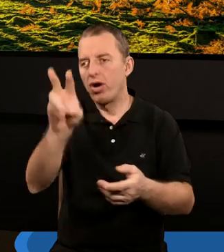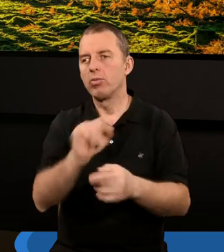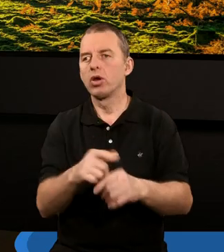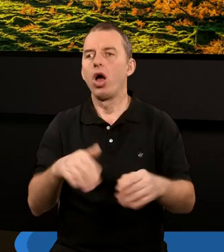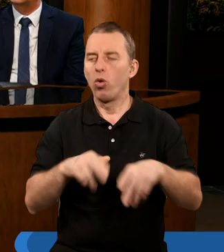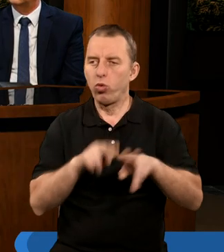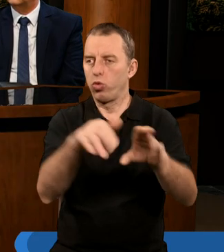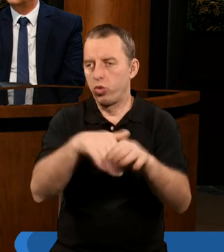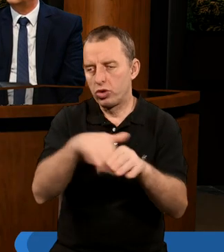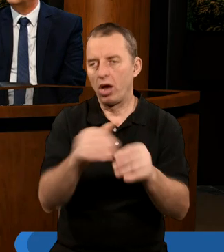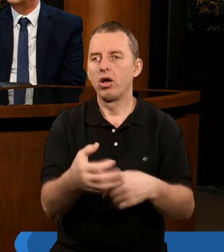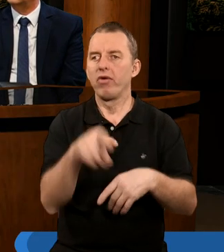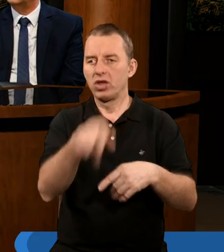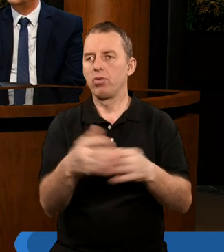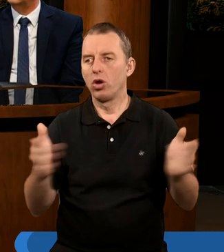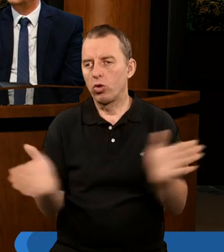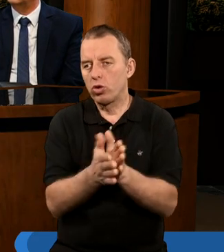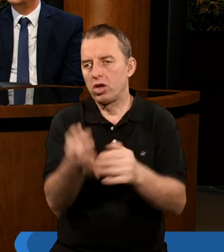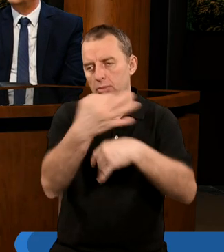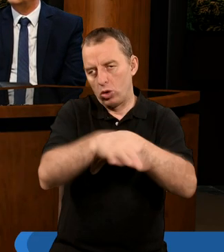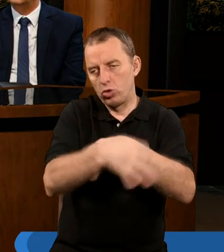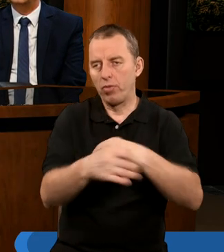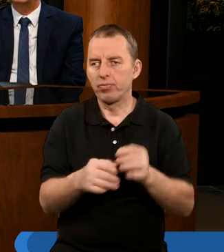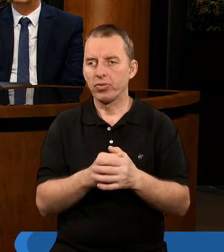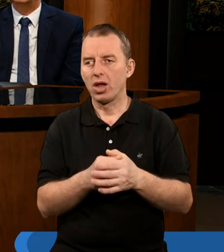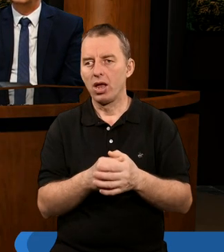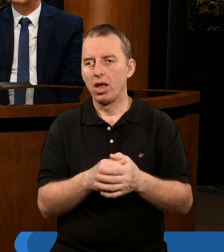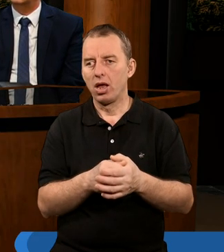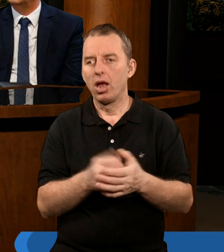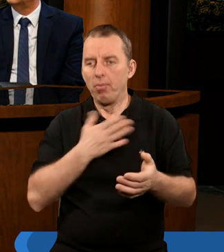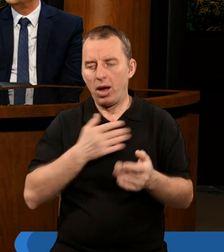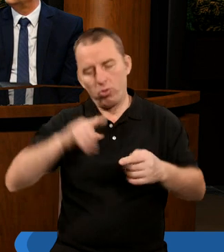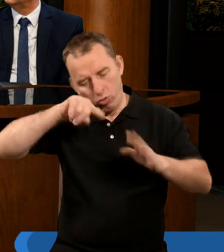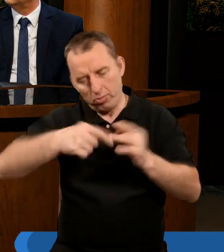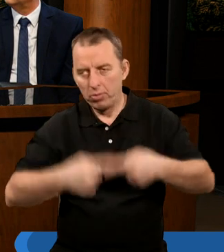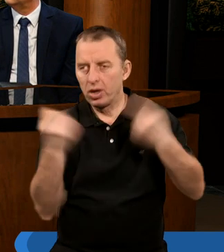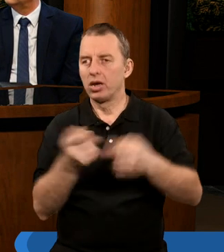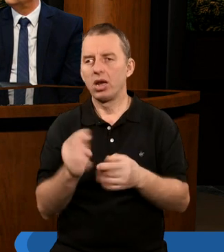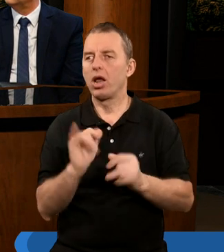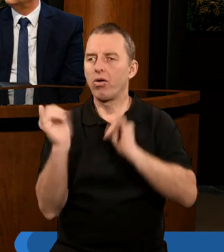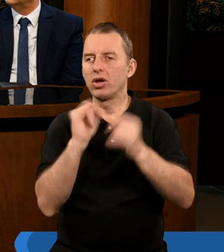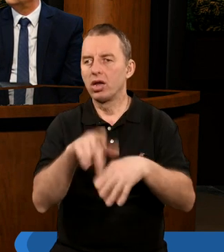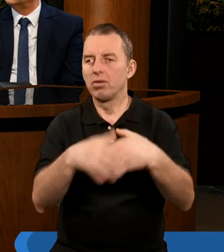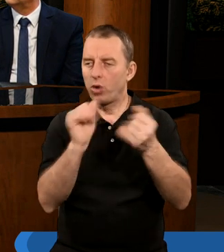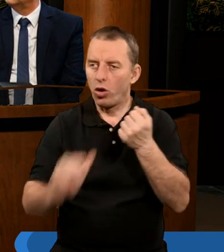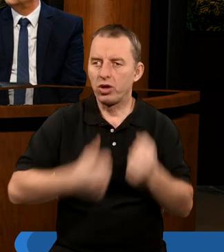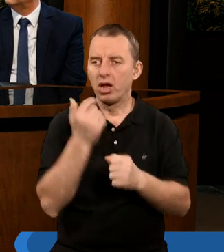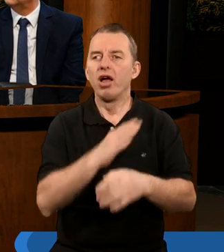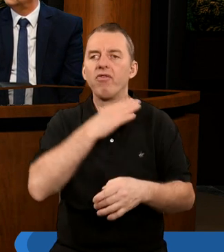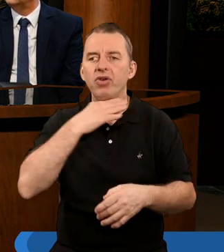za udział w tym krótkim studium. Mam głębokie przekonanie, że nie jest ono dla nikogo z nas